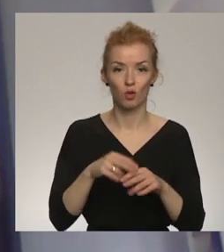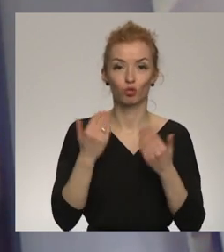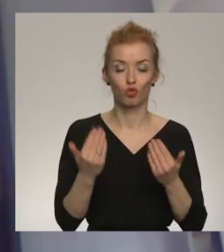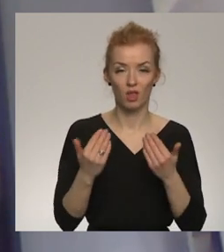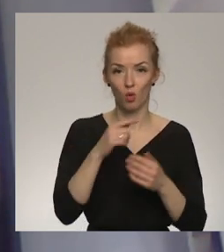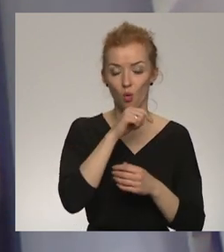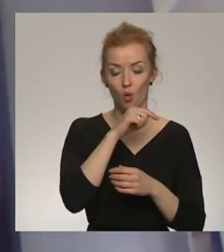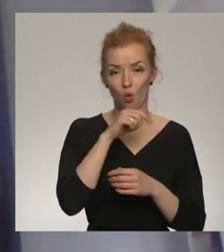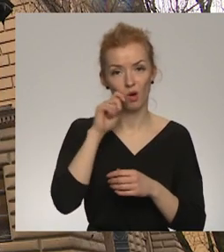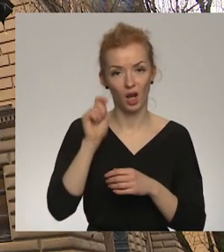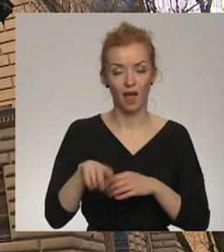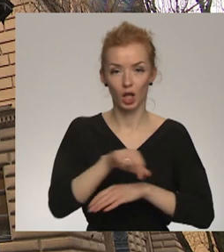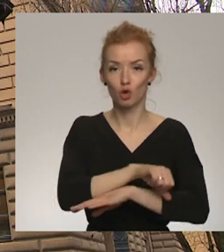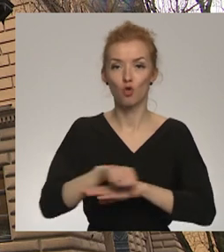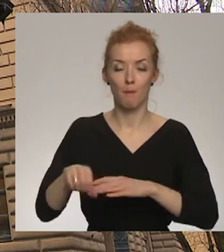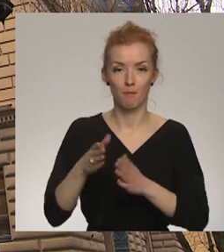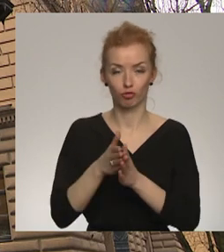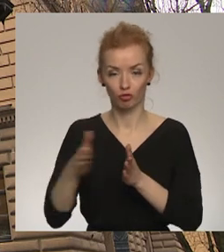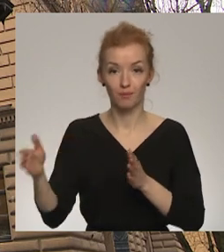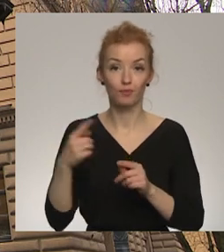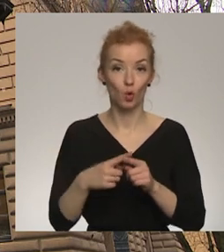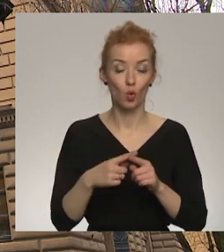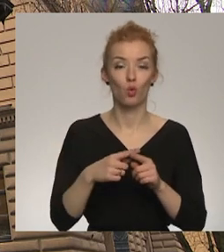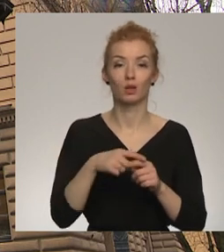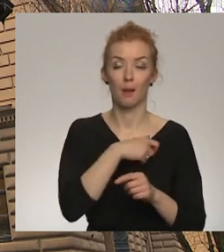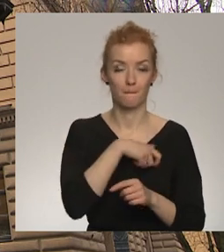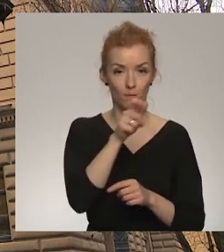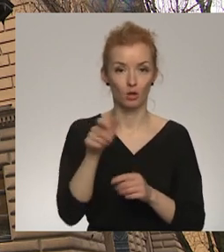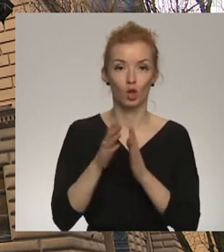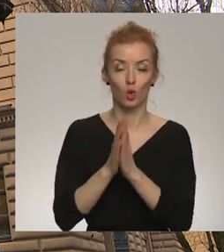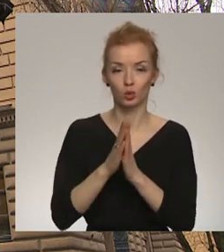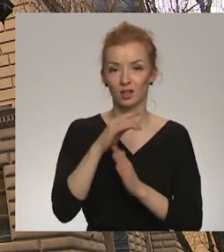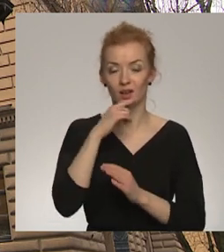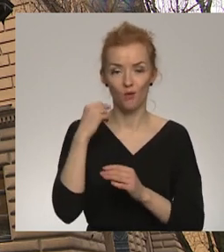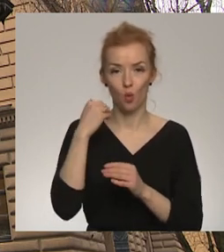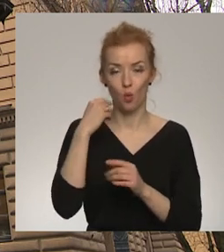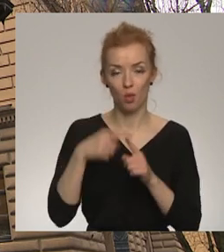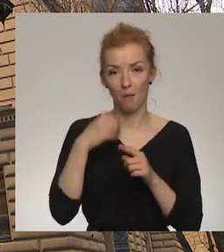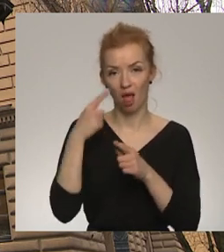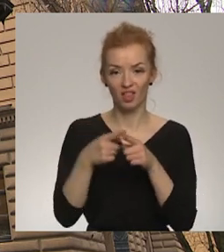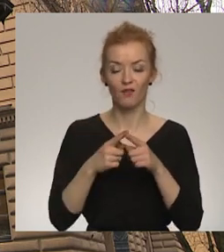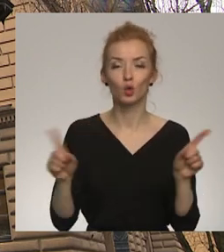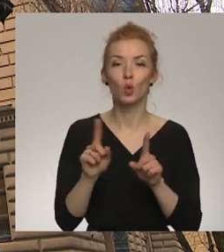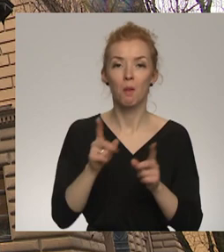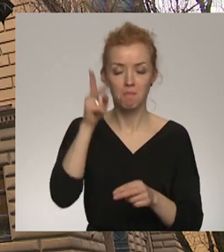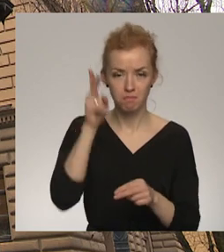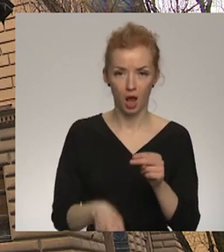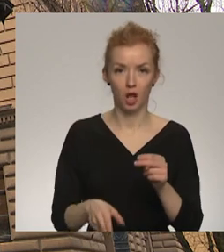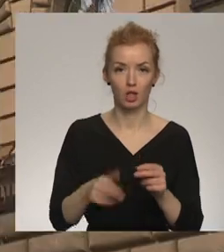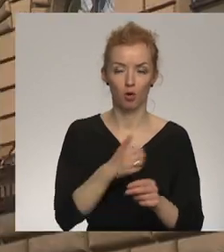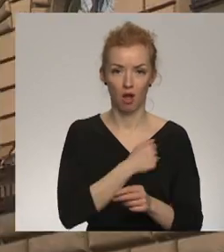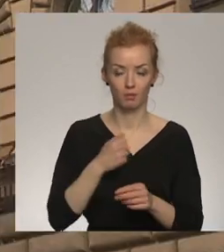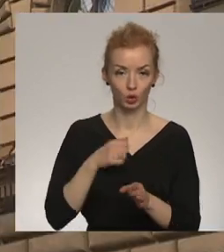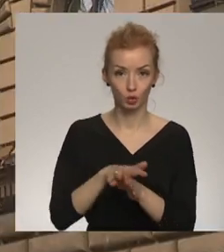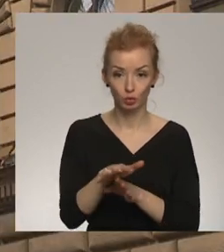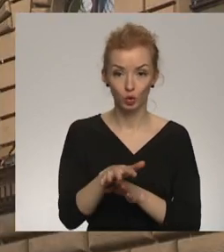tā ir arī mūsu frontes līnija. Parlamentāriši pieprast Krievijas federācijai un Baltkrievijai nekavējoties pārtraukt turpmāku militāru agresiju,